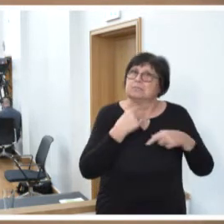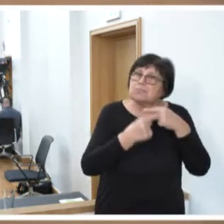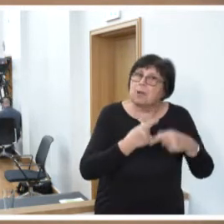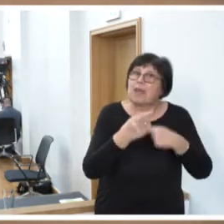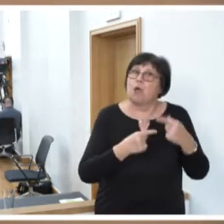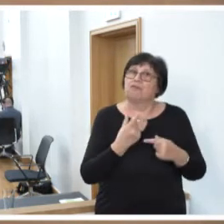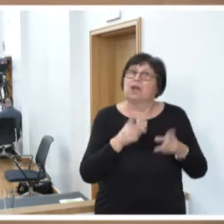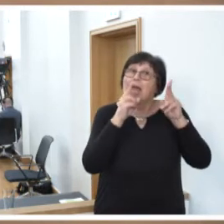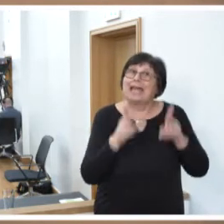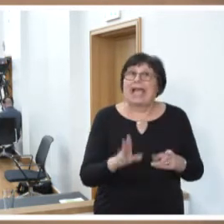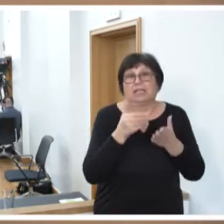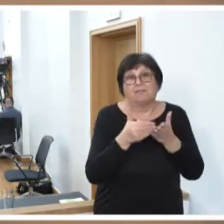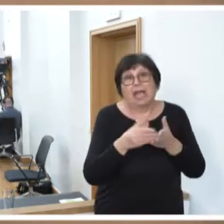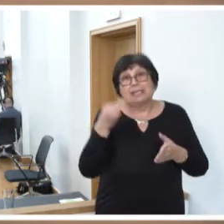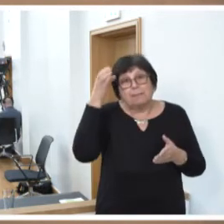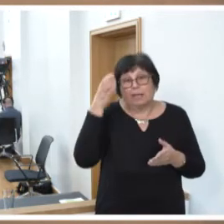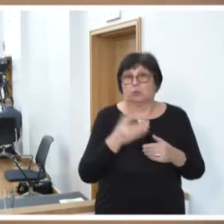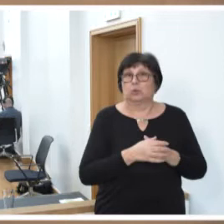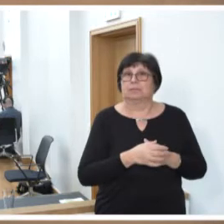das Recht auf Weiterbildung